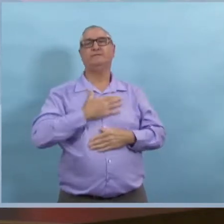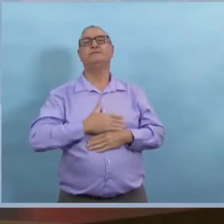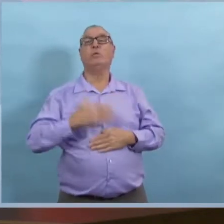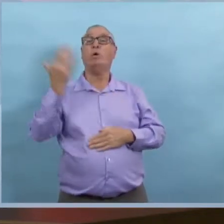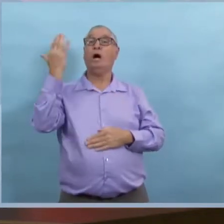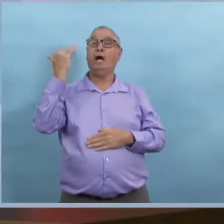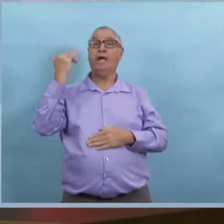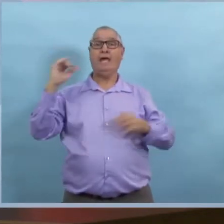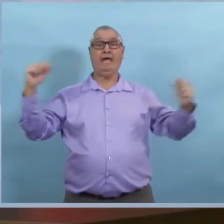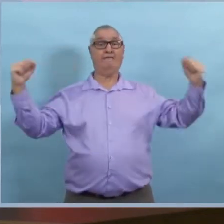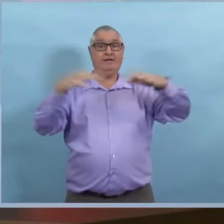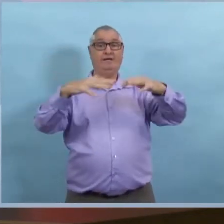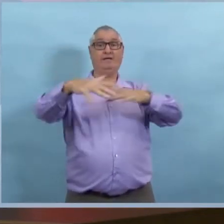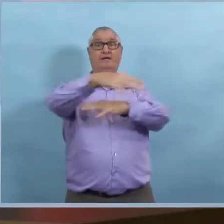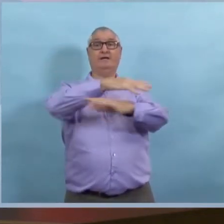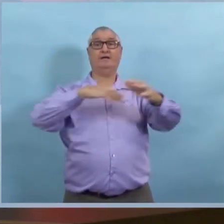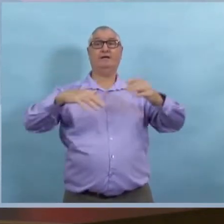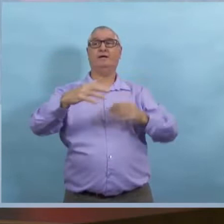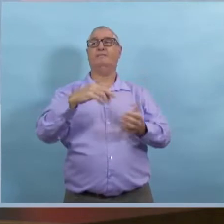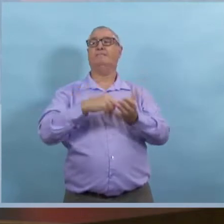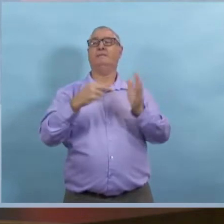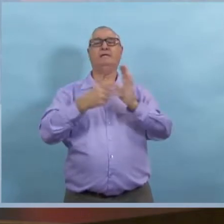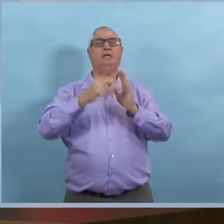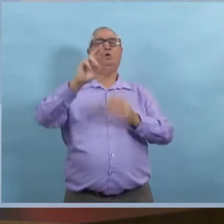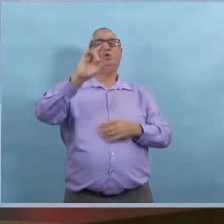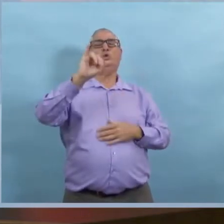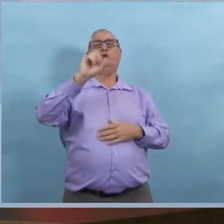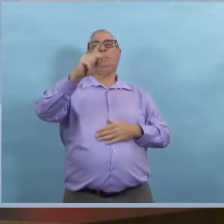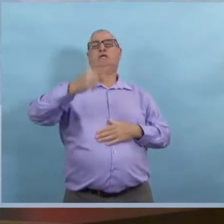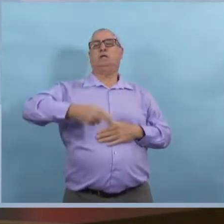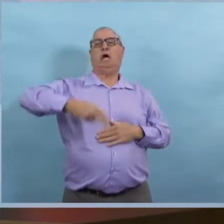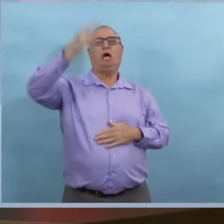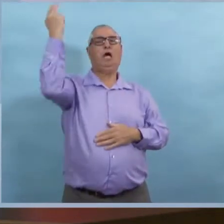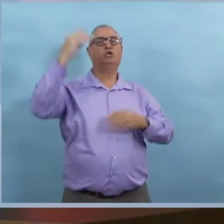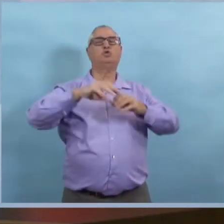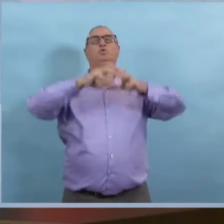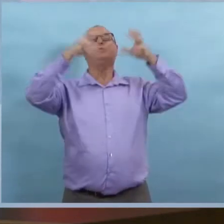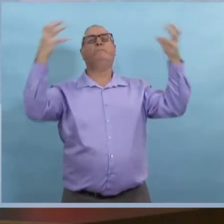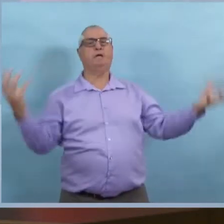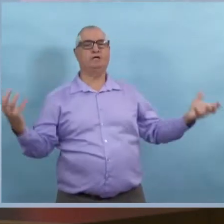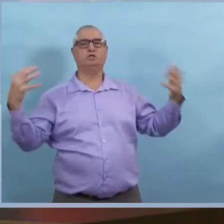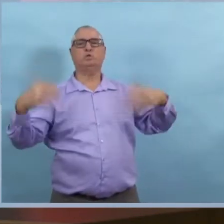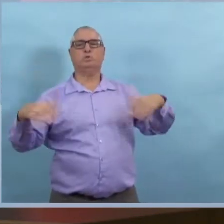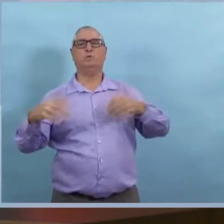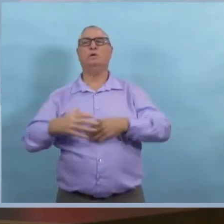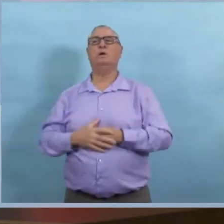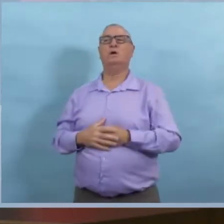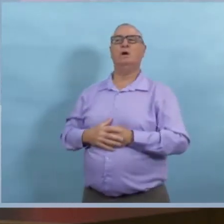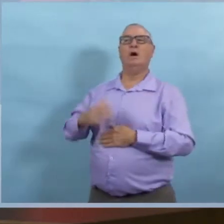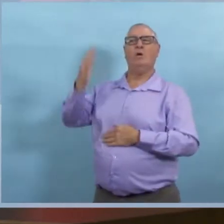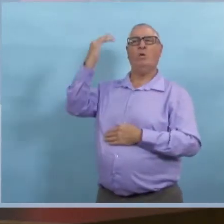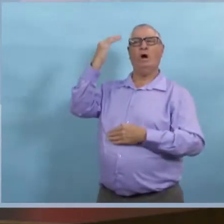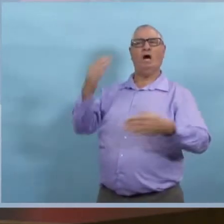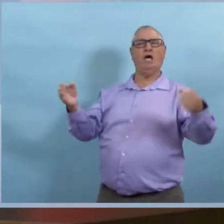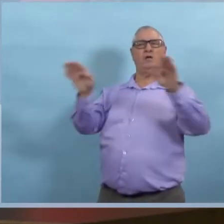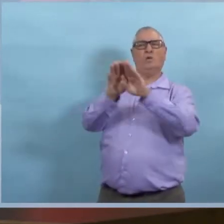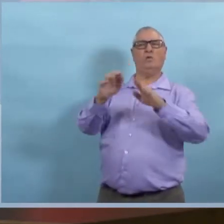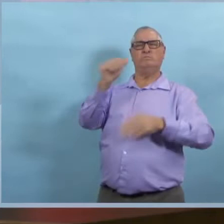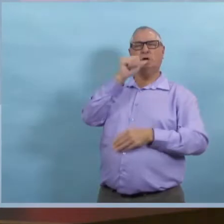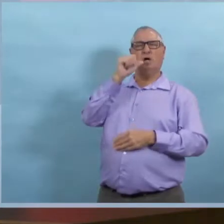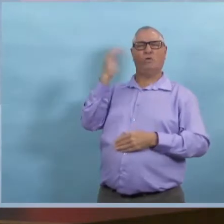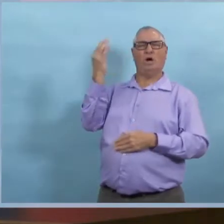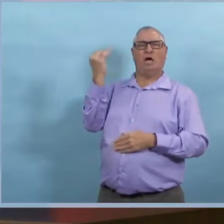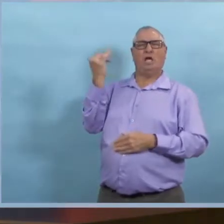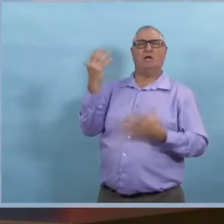rassemblements, les assemblées, parce qu'on sait que c'est là qu'il y a un danger. Alors, pourquoi est-ce que vous ne